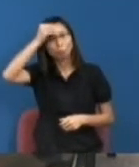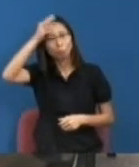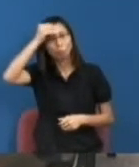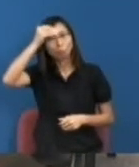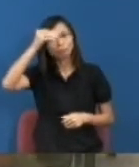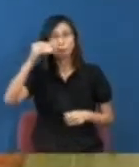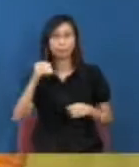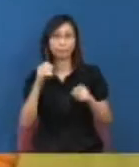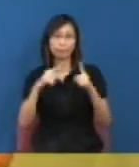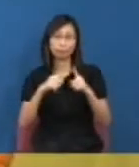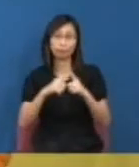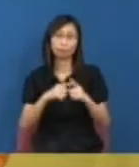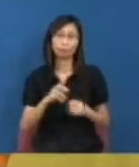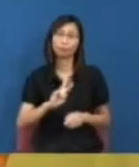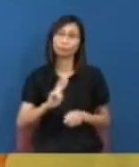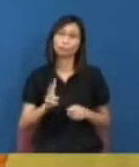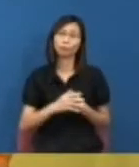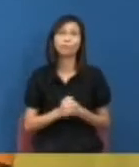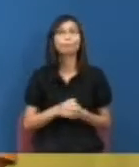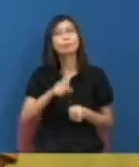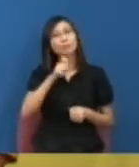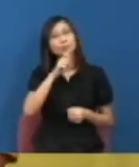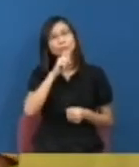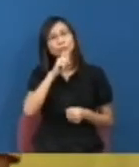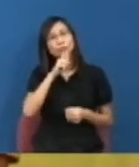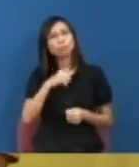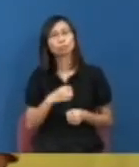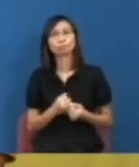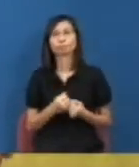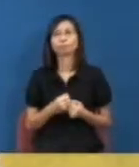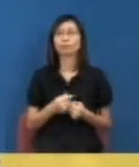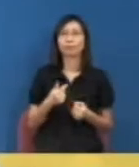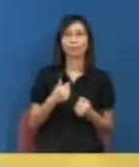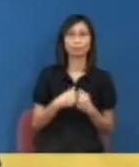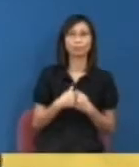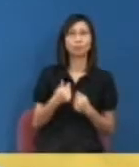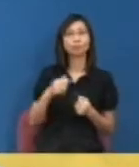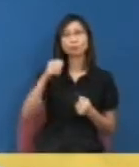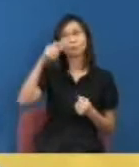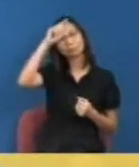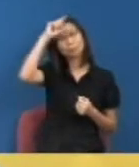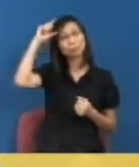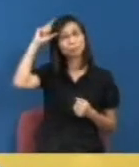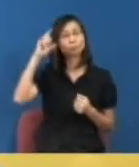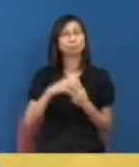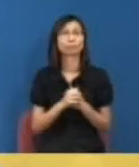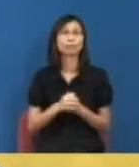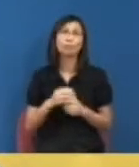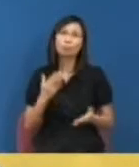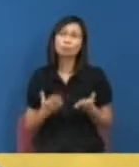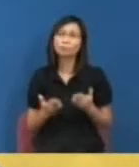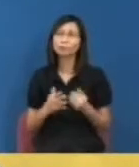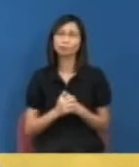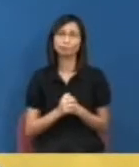學者本身我們會說有些學者又是學者癖氣或是一些學者身我們又是頭巾氣甚至我們會說